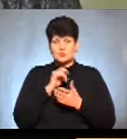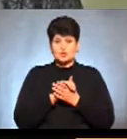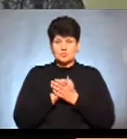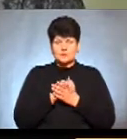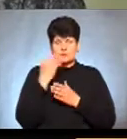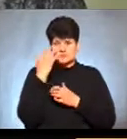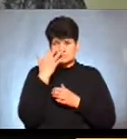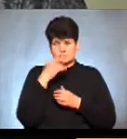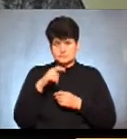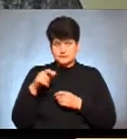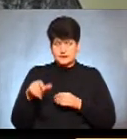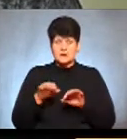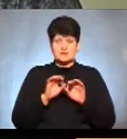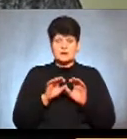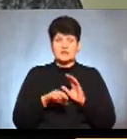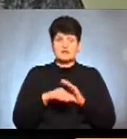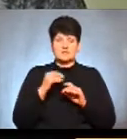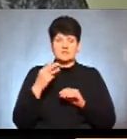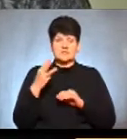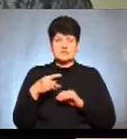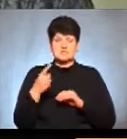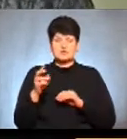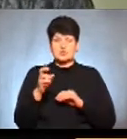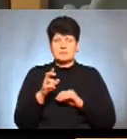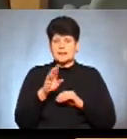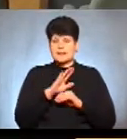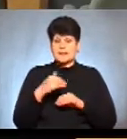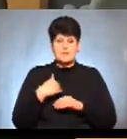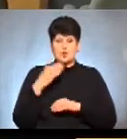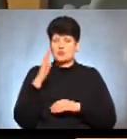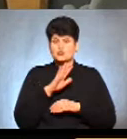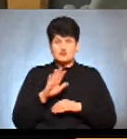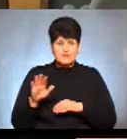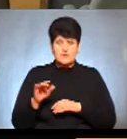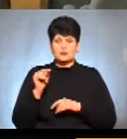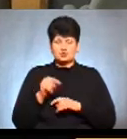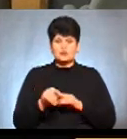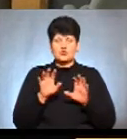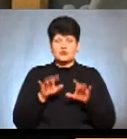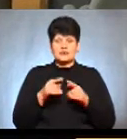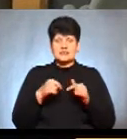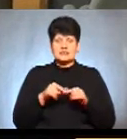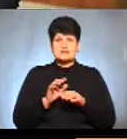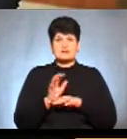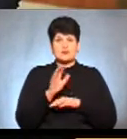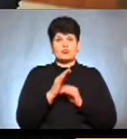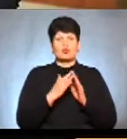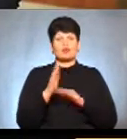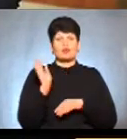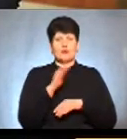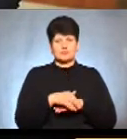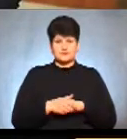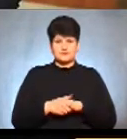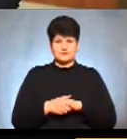людей. Розповідає, на виборах 31 березня не проголосував, тому що голова дільниці відправив його додому. Каже,